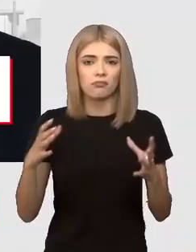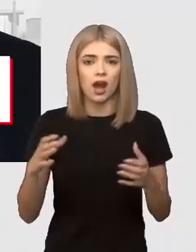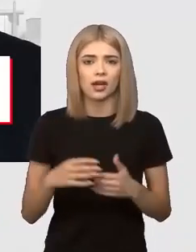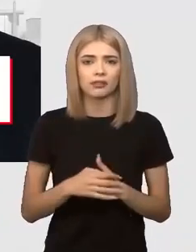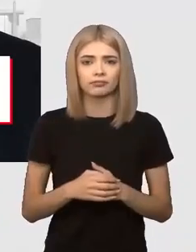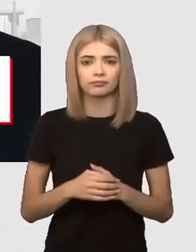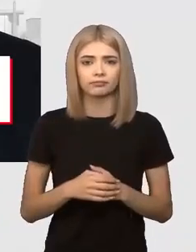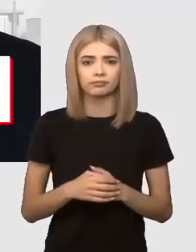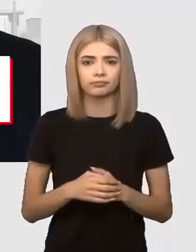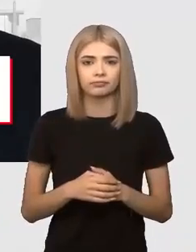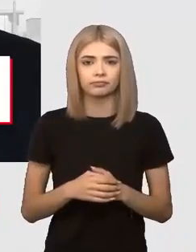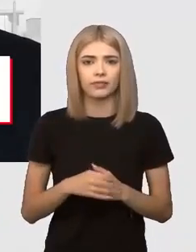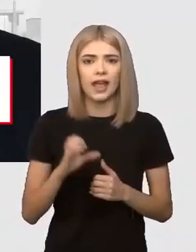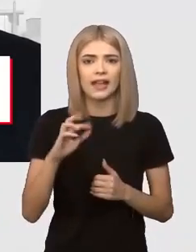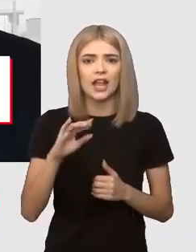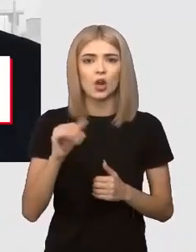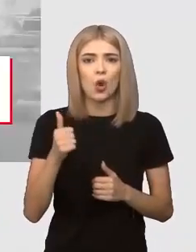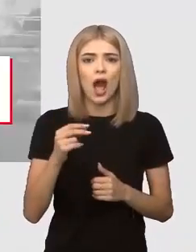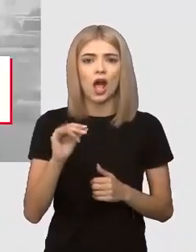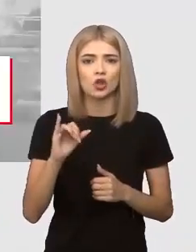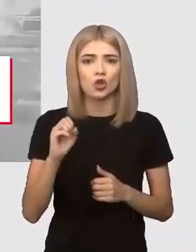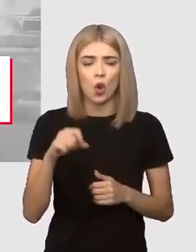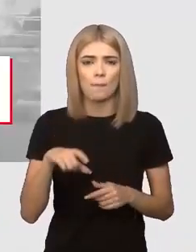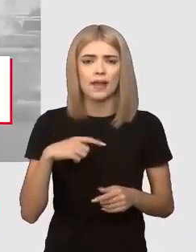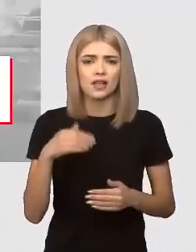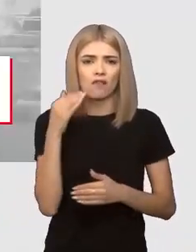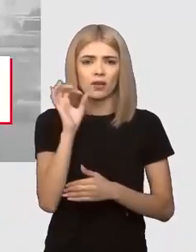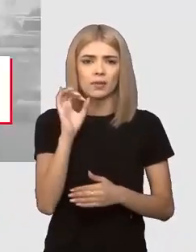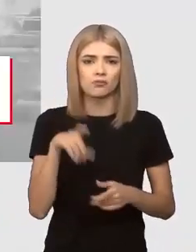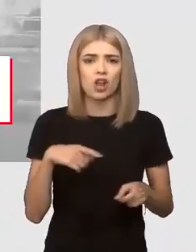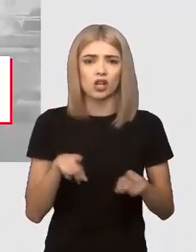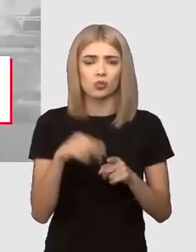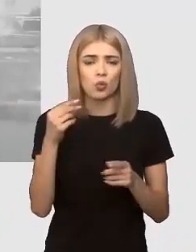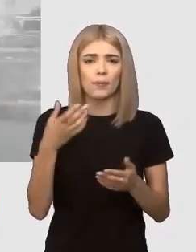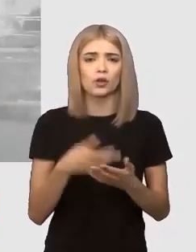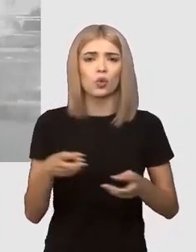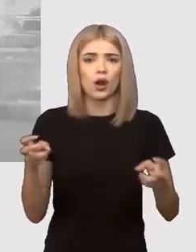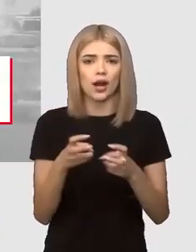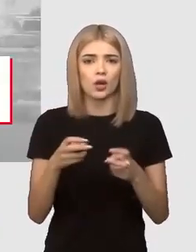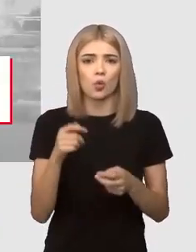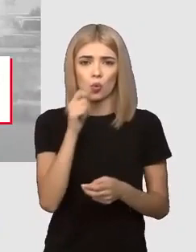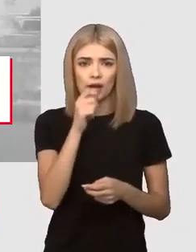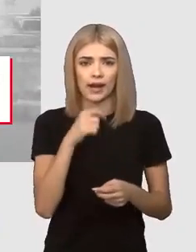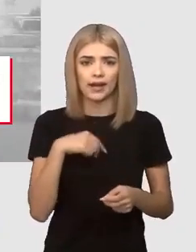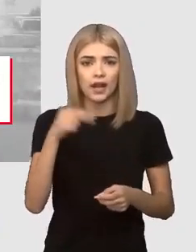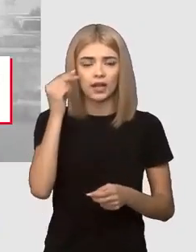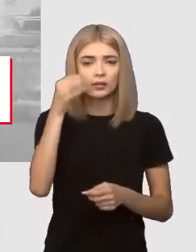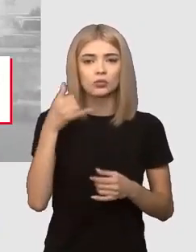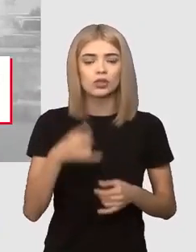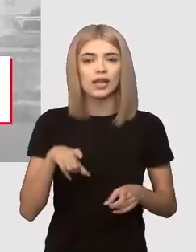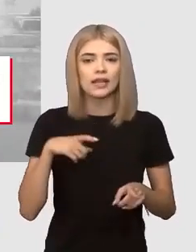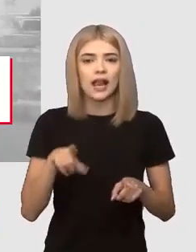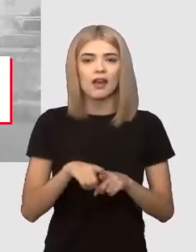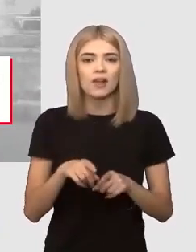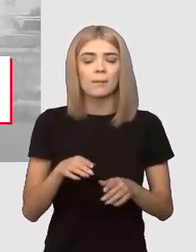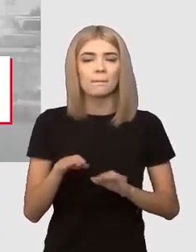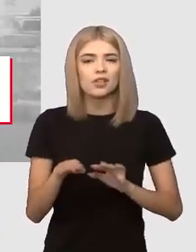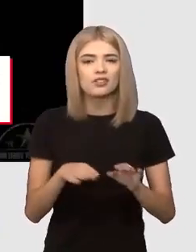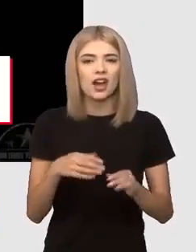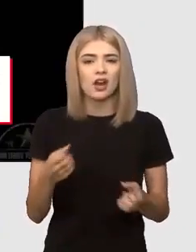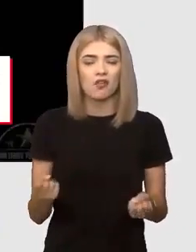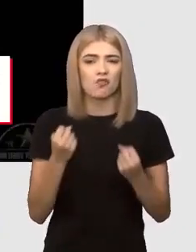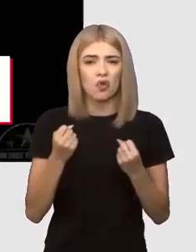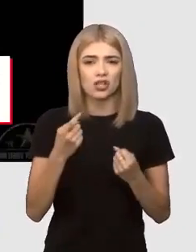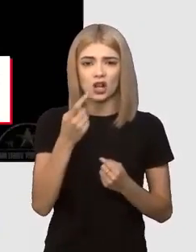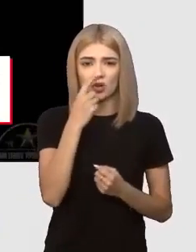Zaporojie? Energoatom, agenție care răspunde de sectorul energetic nuclear din Ucraina, susține că prin manevrele pe